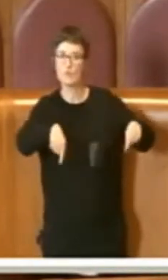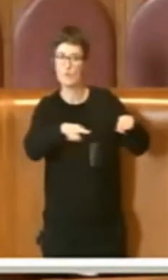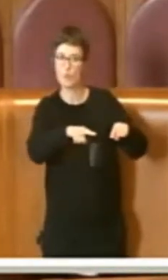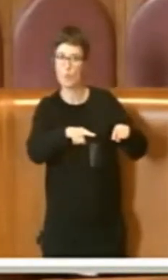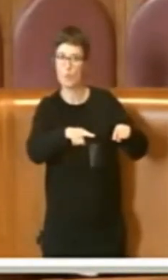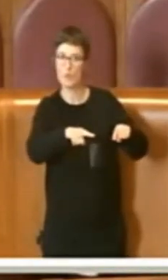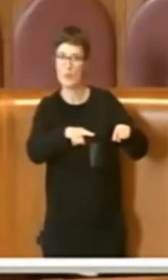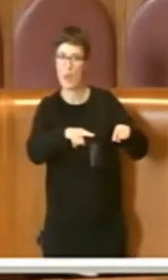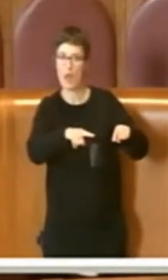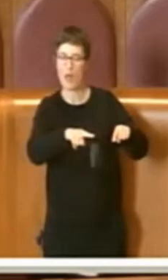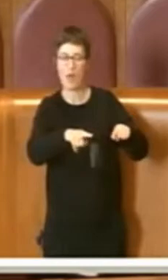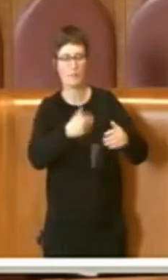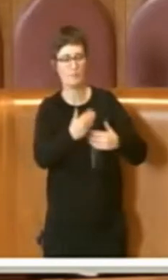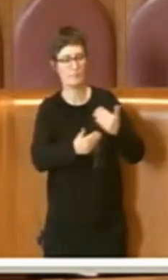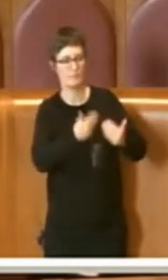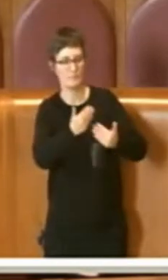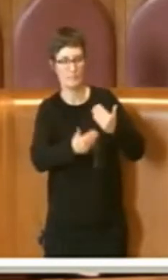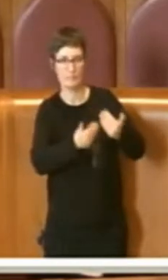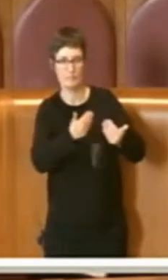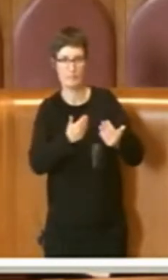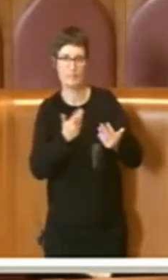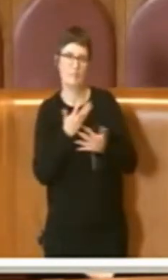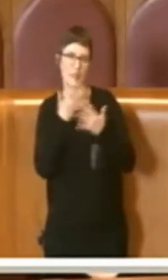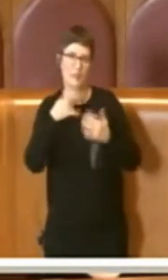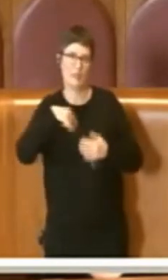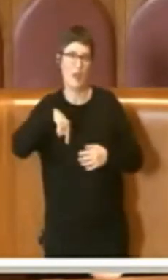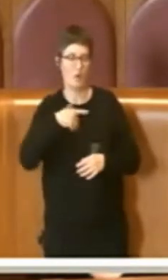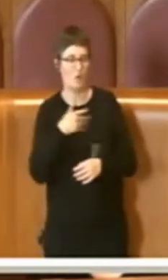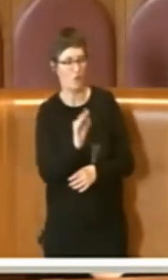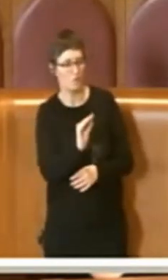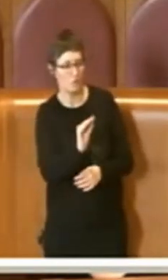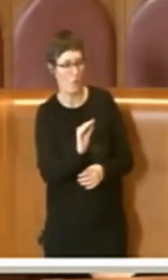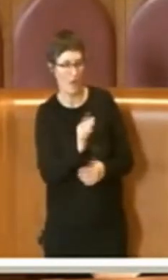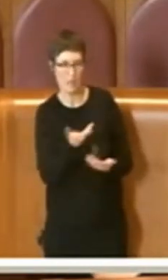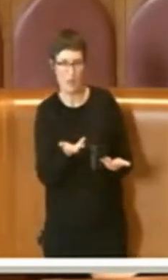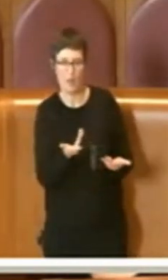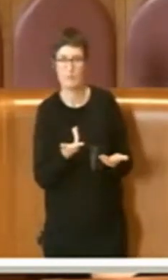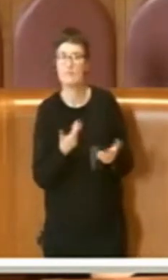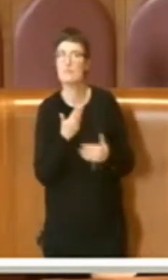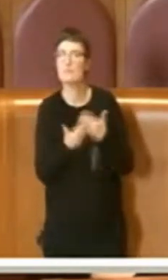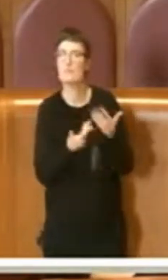su cui ovviamente ci terremo aggiornati. Grazie.